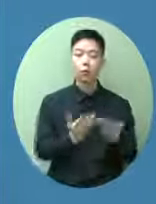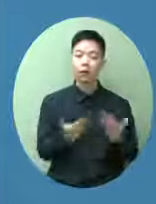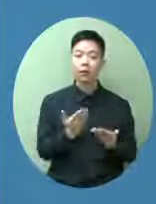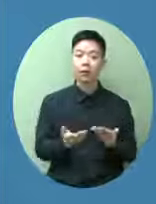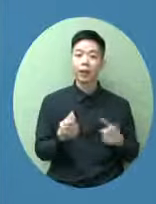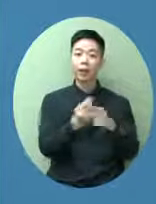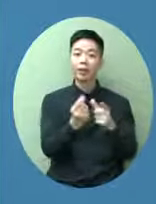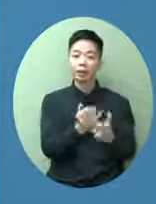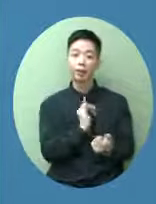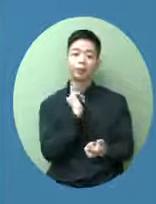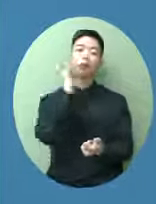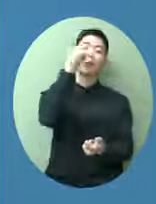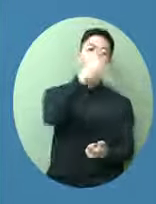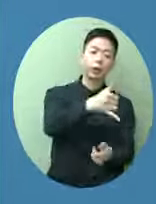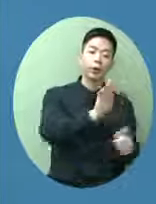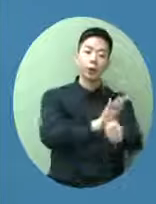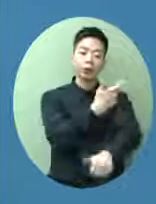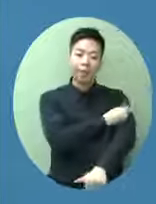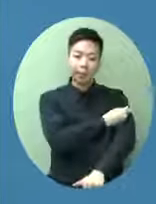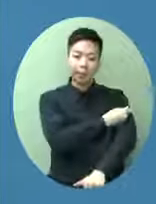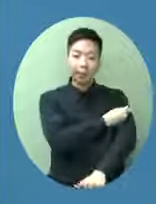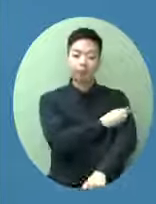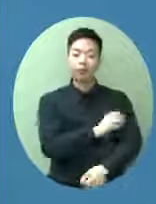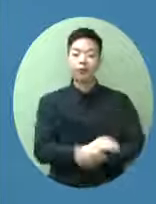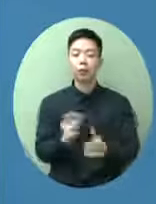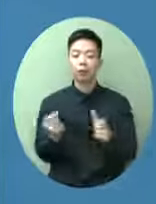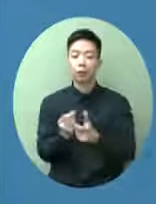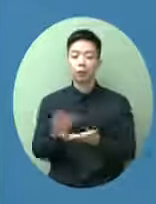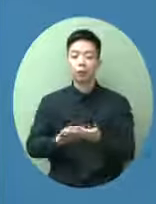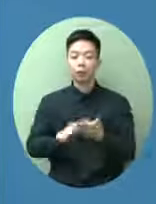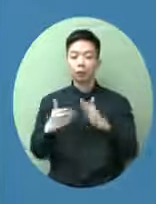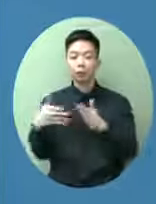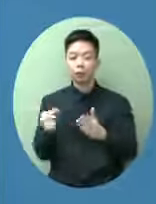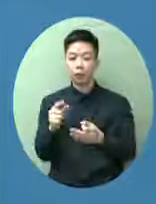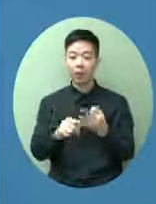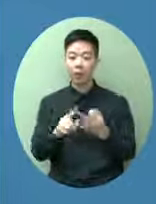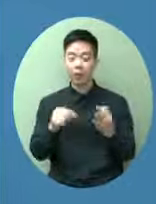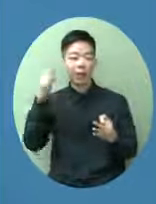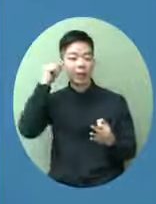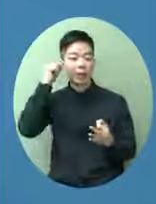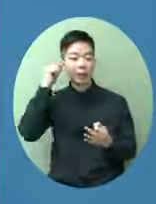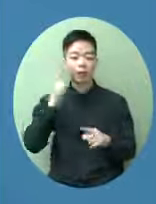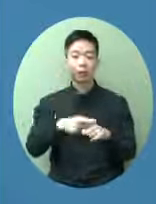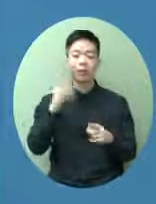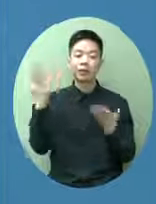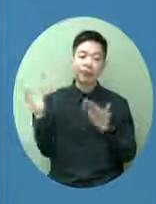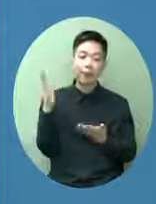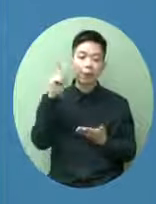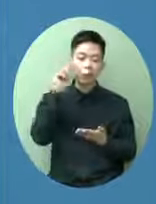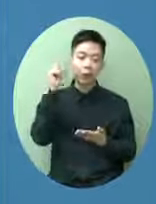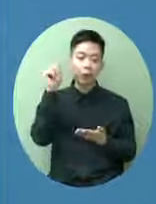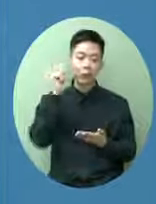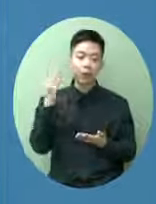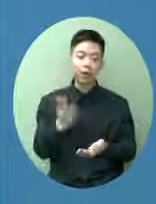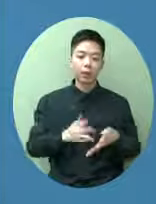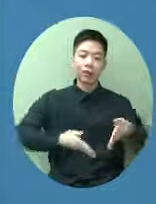的企業我想你們見公務員事務局局長聶德權差不多天天都在街上去探訪這些